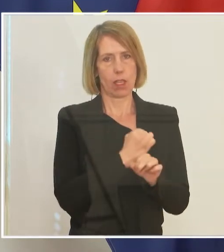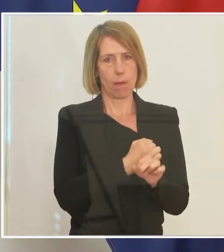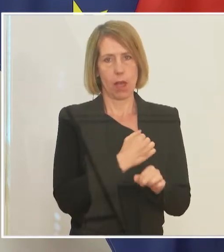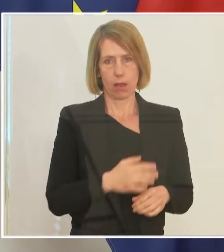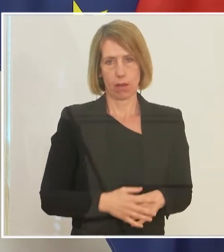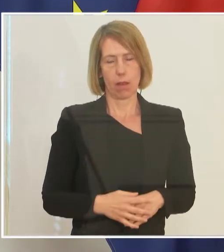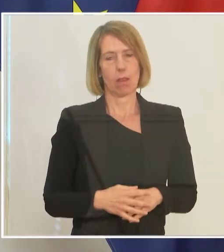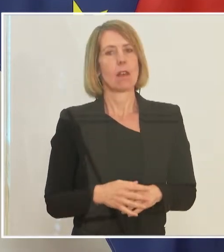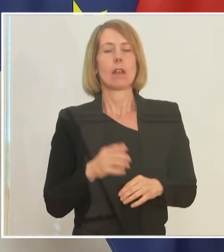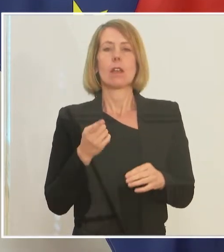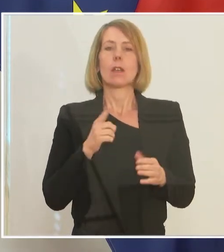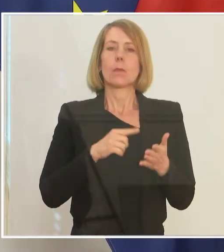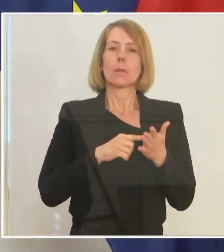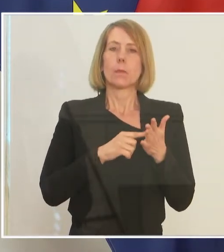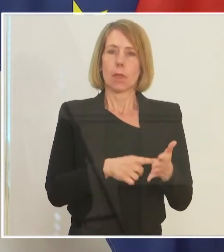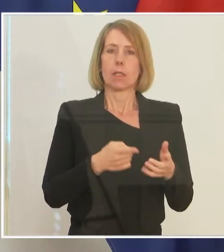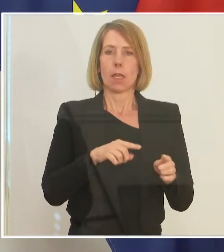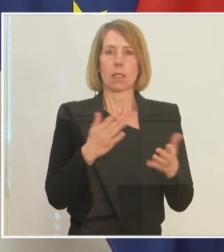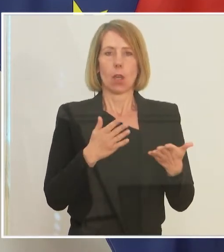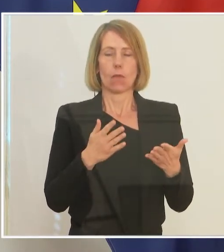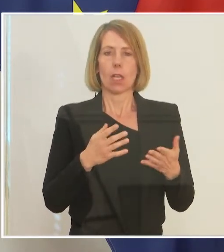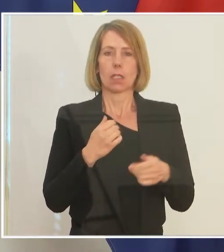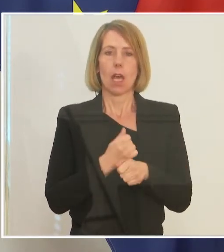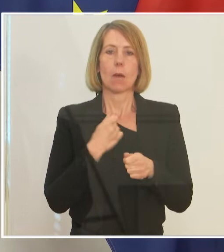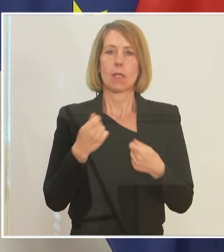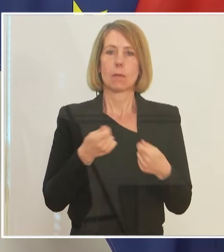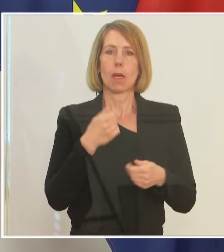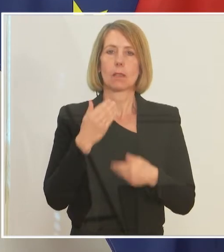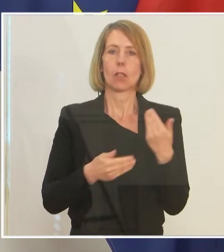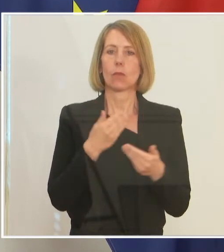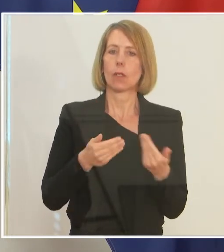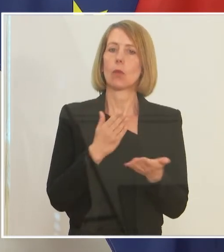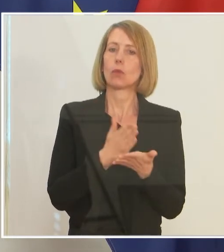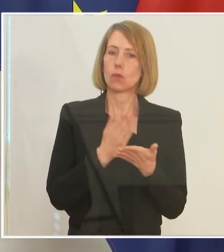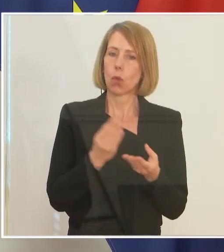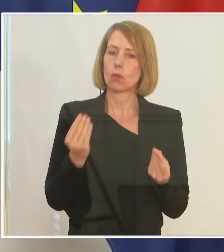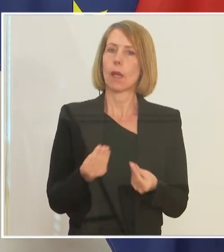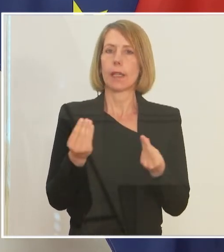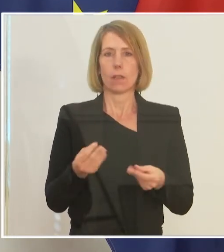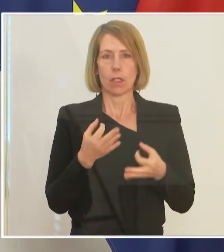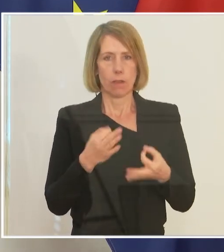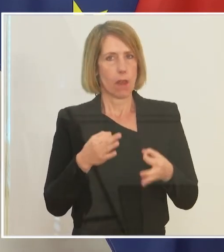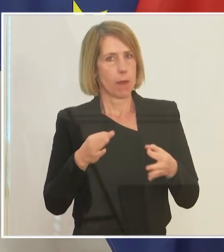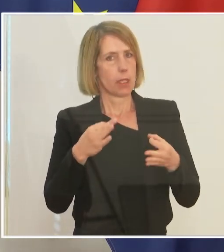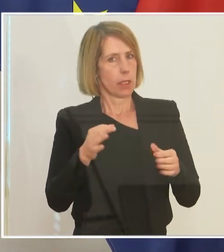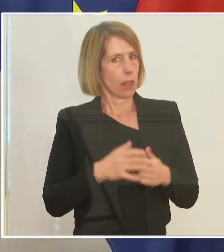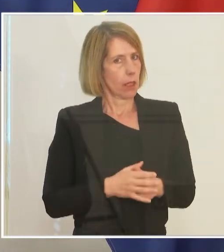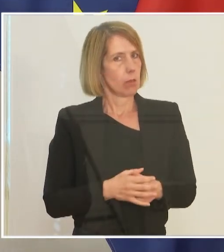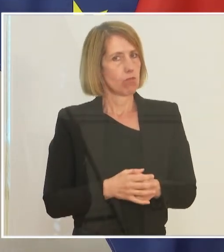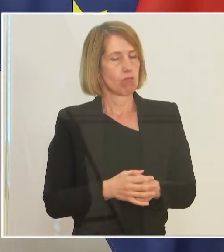auch, dass die Arbeitsmarktentwicklung sich etwas verbessert hat. Also das kann man auch hier auch durchaus